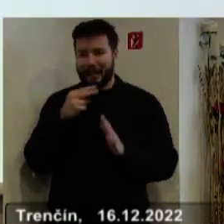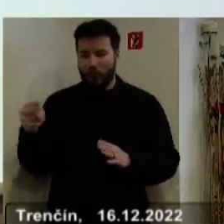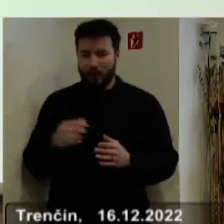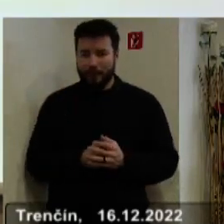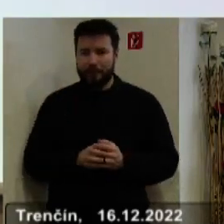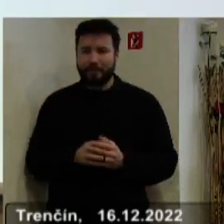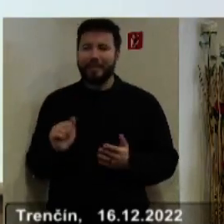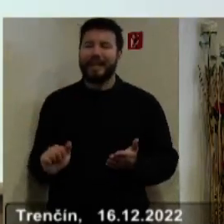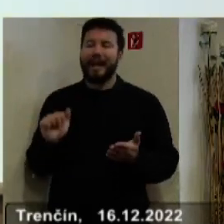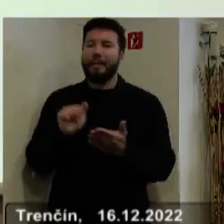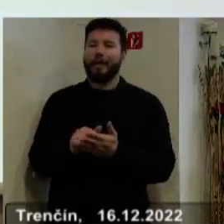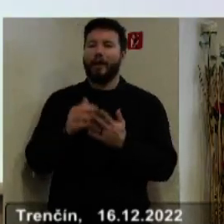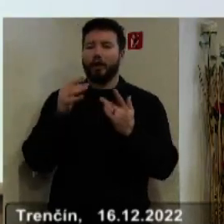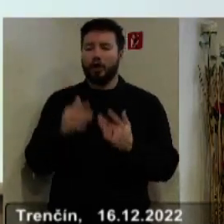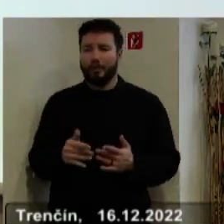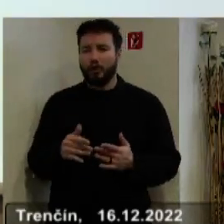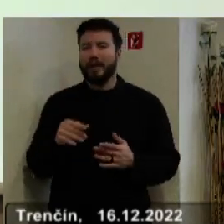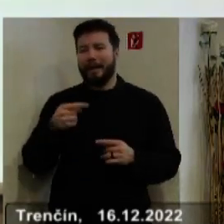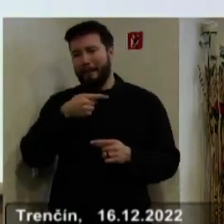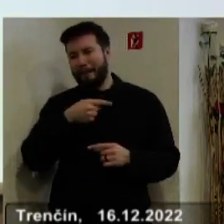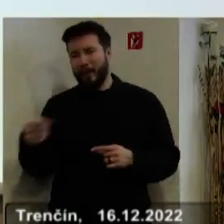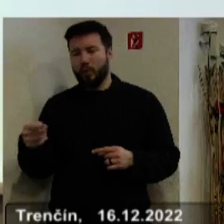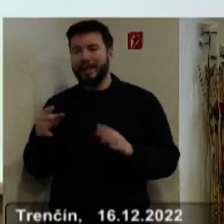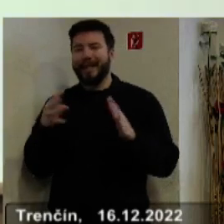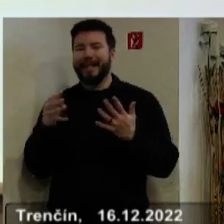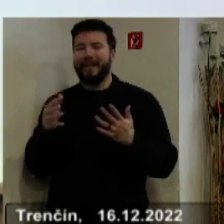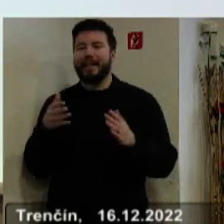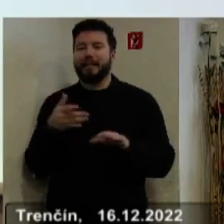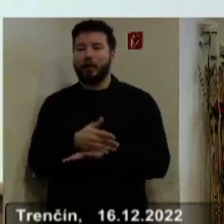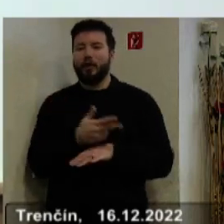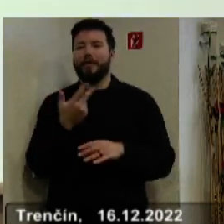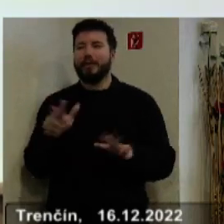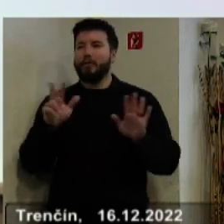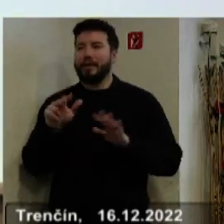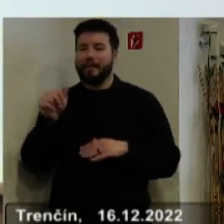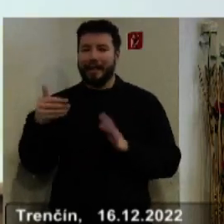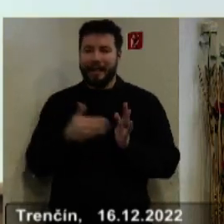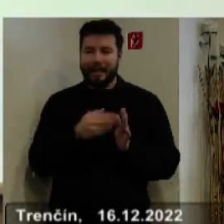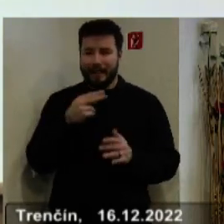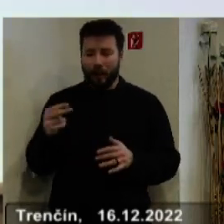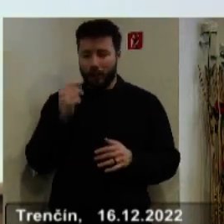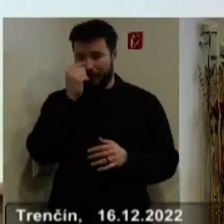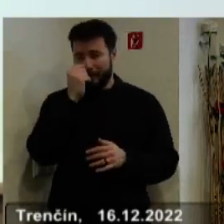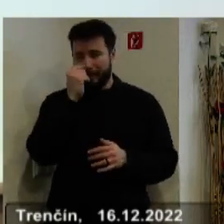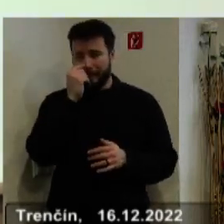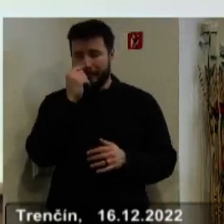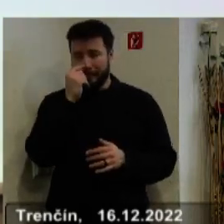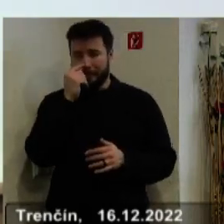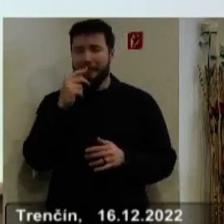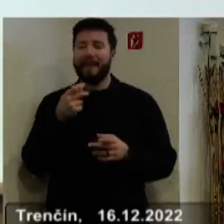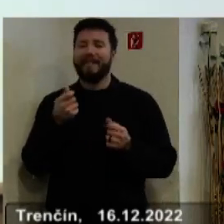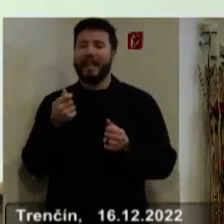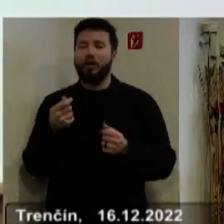Kapitálový rozpočet tvorí schodok v celkovom objeme 19 miliónov 881 tisíc eur. Finančné